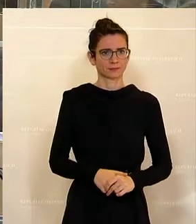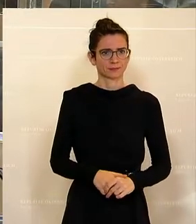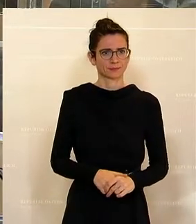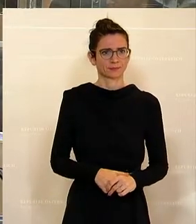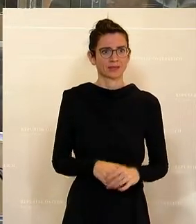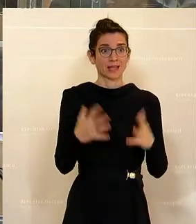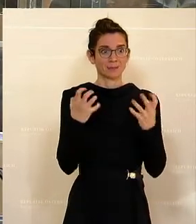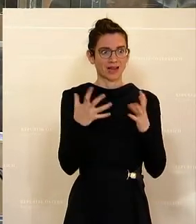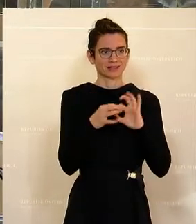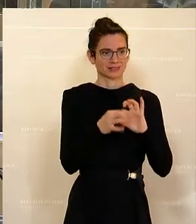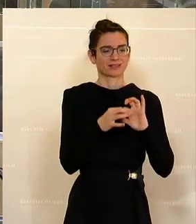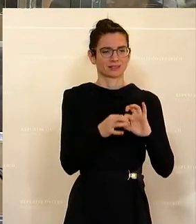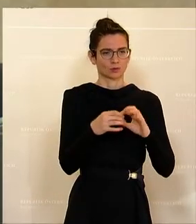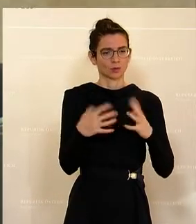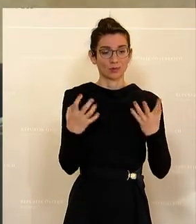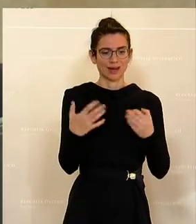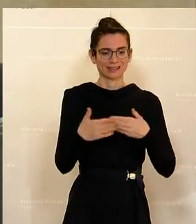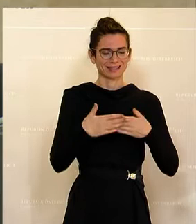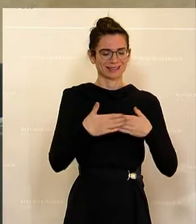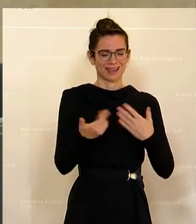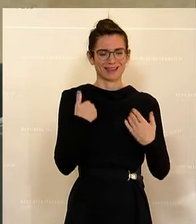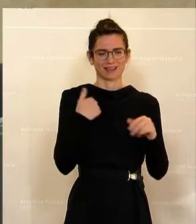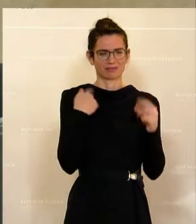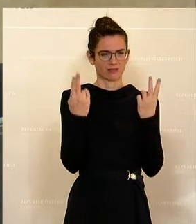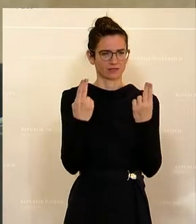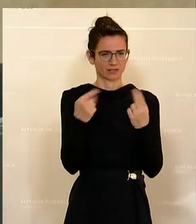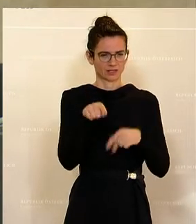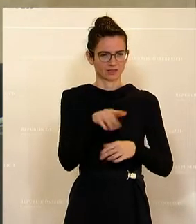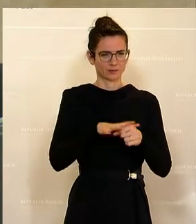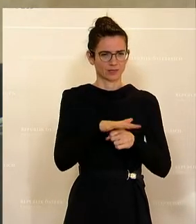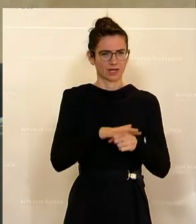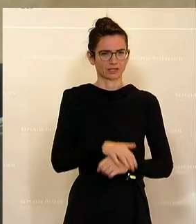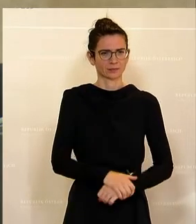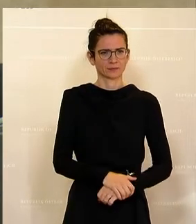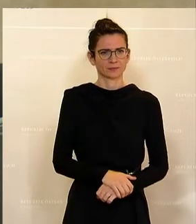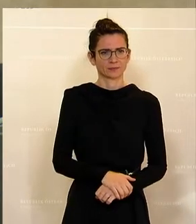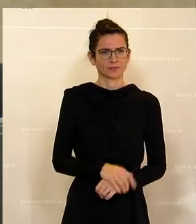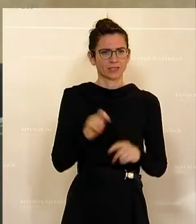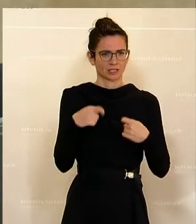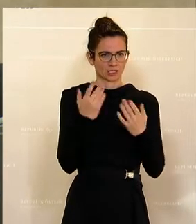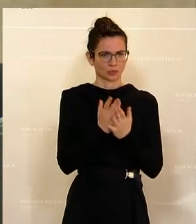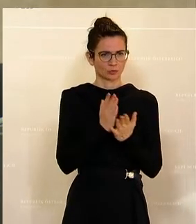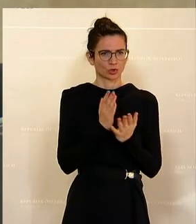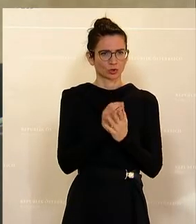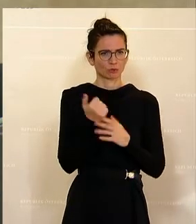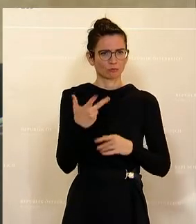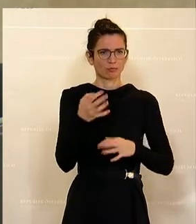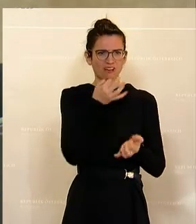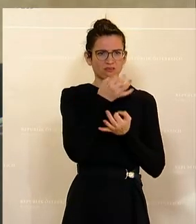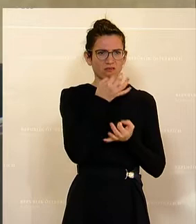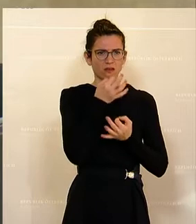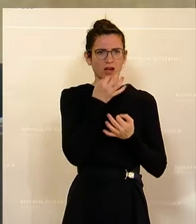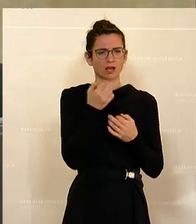Praxisbezogenheit und Praxisnähe ist gerade in diesem Bereich auch ganz entscheidend. Und da gibt es schon noch einige Fragen zu klären,